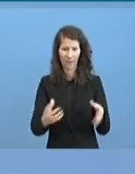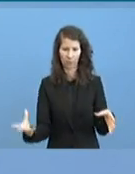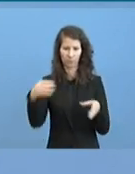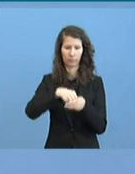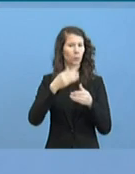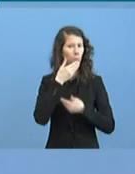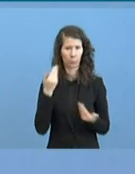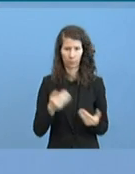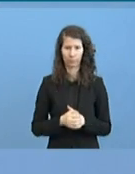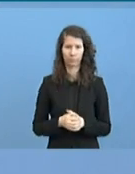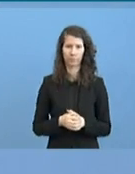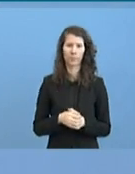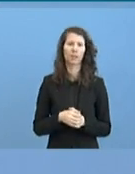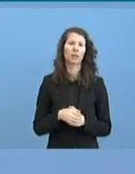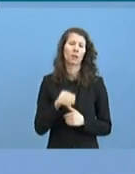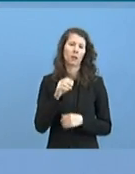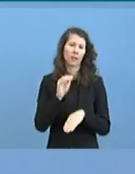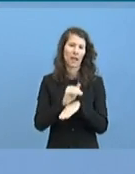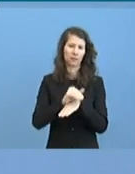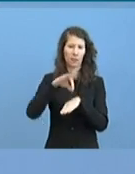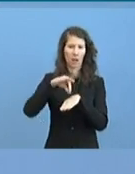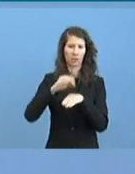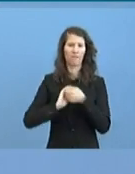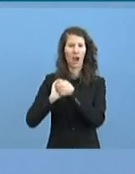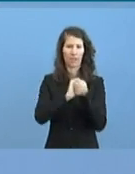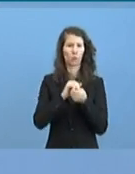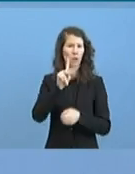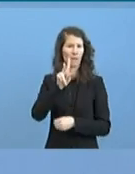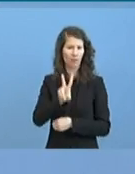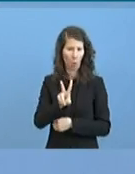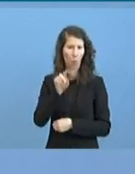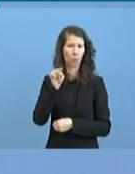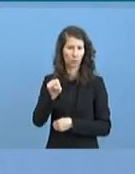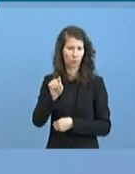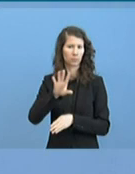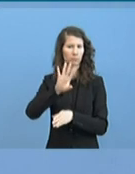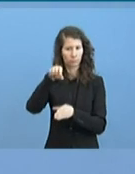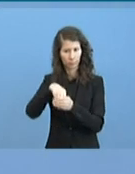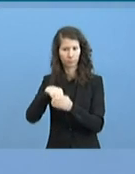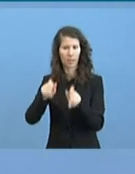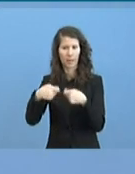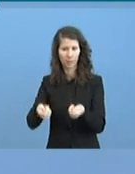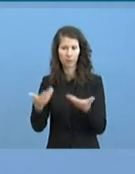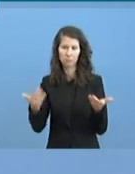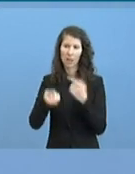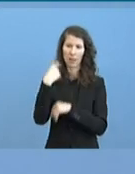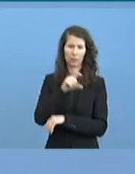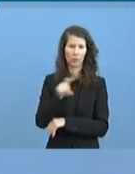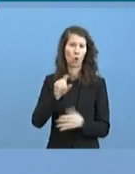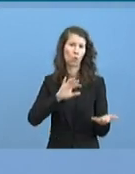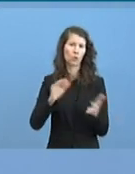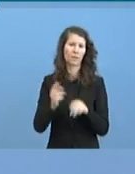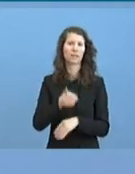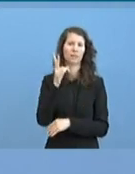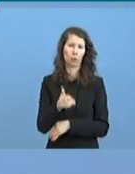bei den Kassenärztlichen Vereinigungen. Und da gehen wir von einer Testzahl in der vergangenen Woche von ungefähr 200.000 Stück